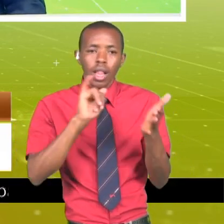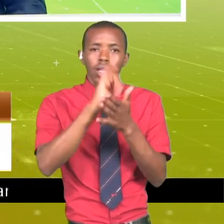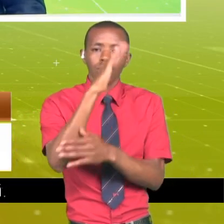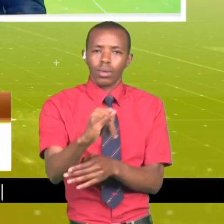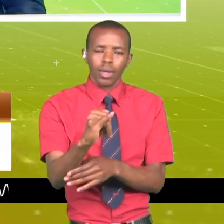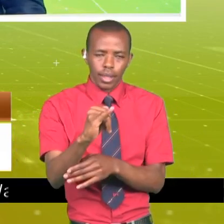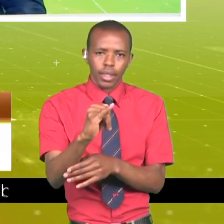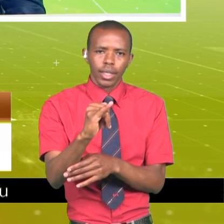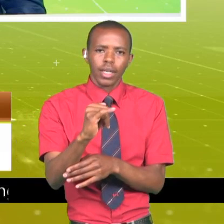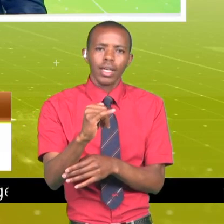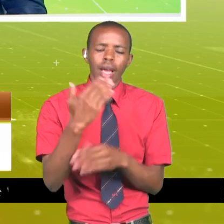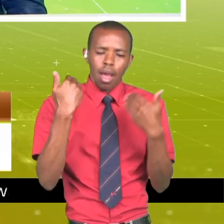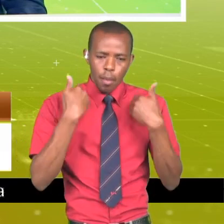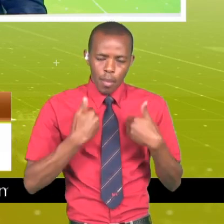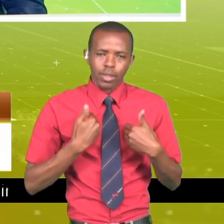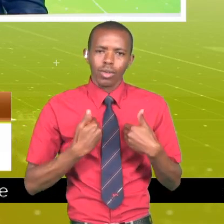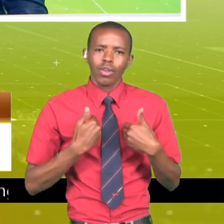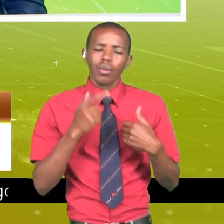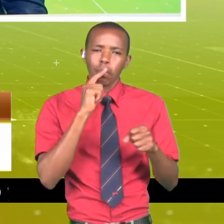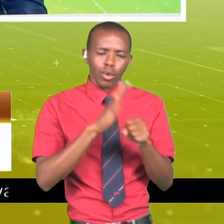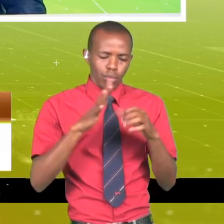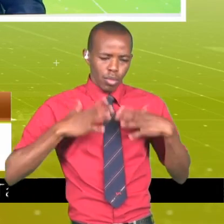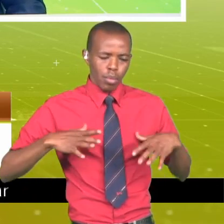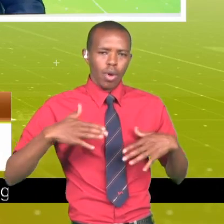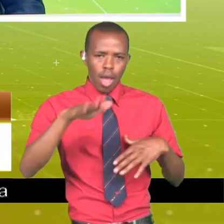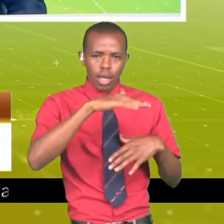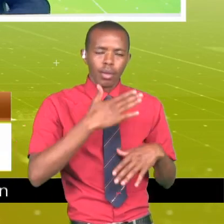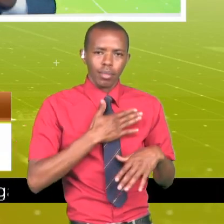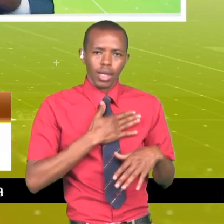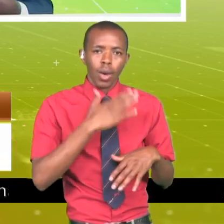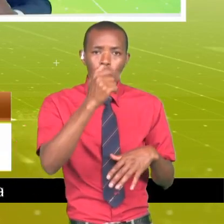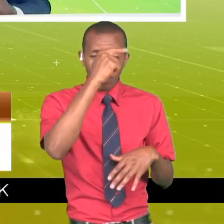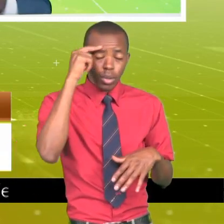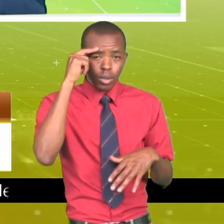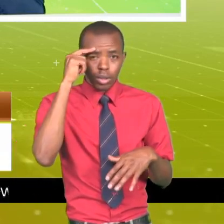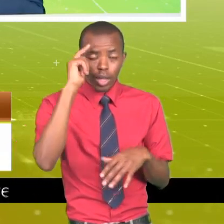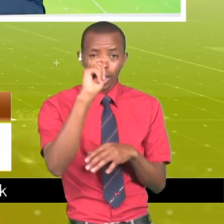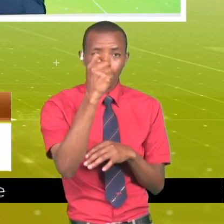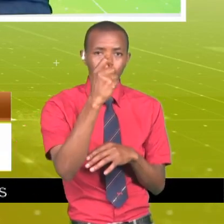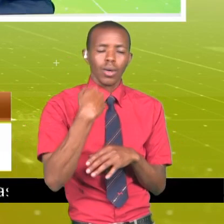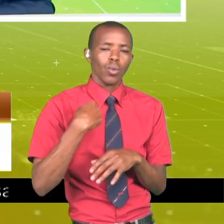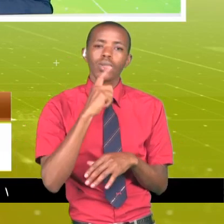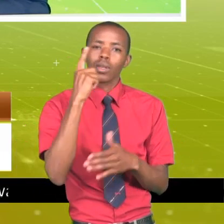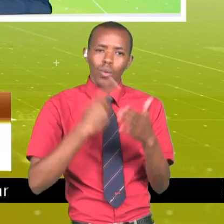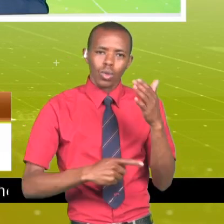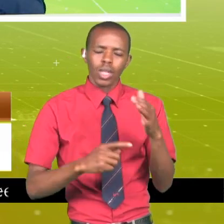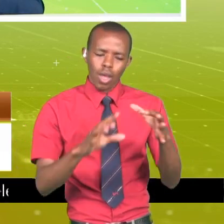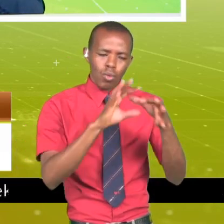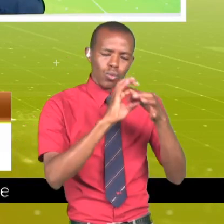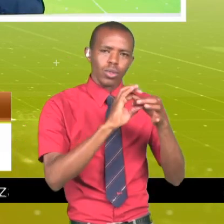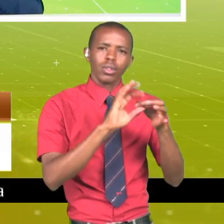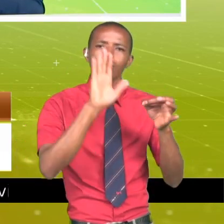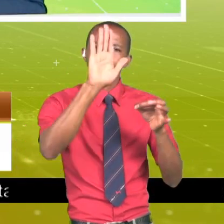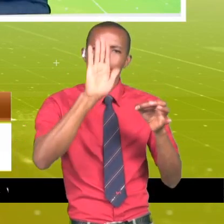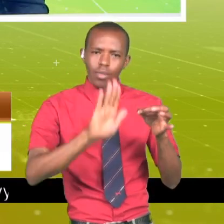niliweza kukikishia wanainchu wa eneolangu ya kuamba. Sababu katika taifa hili tunasema tunafaa kuwa na umoja. Na wakati